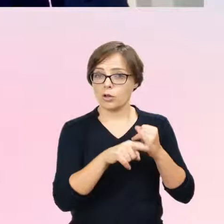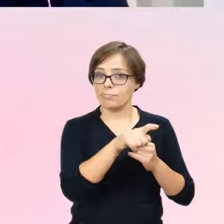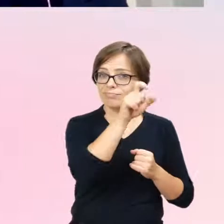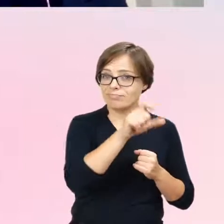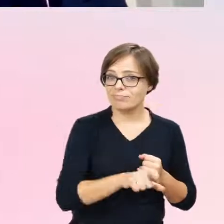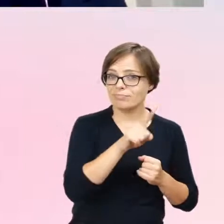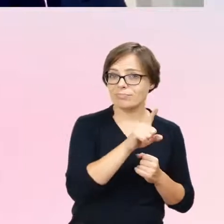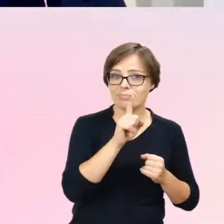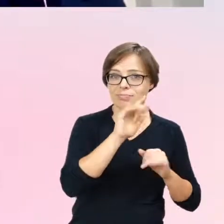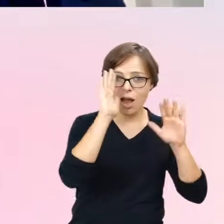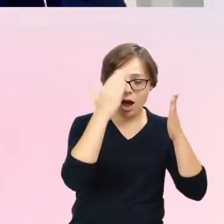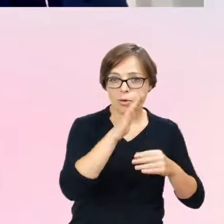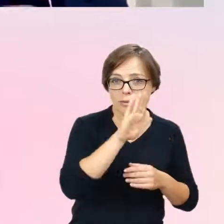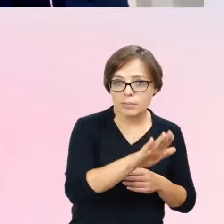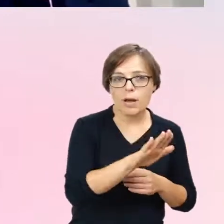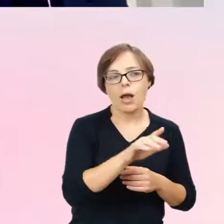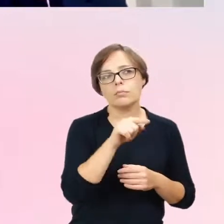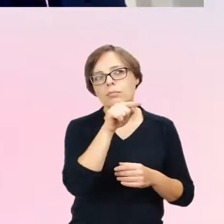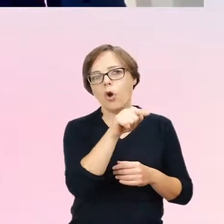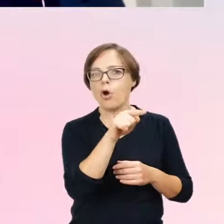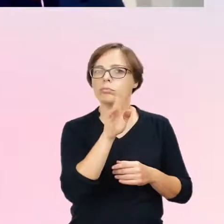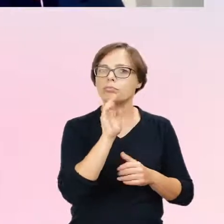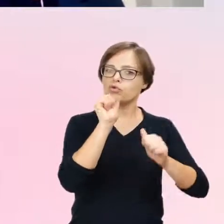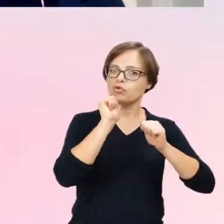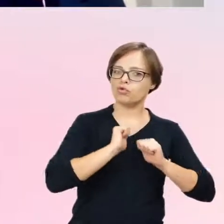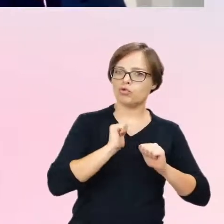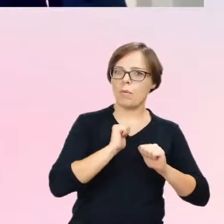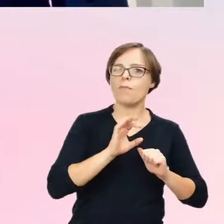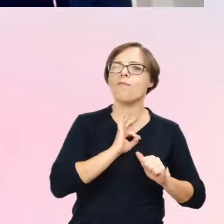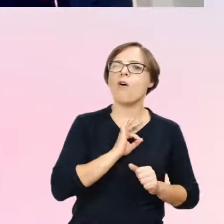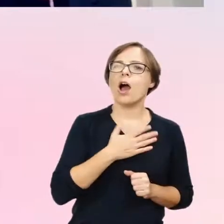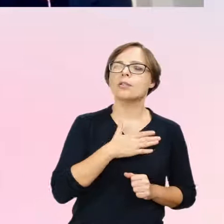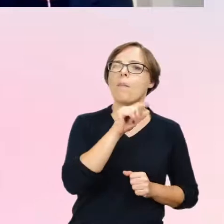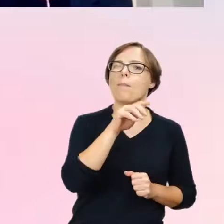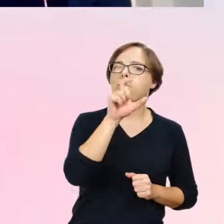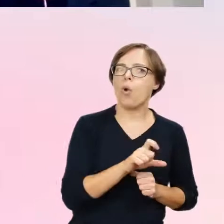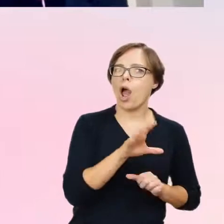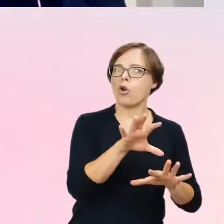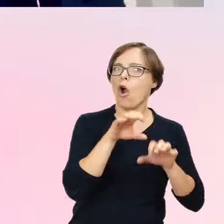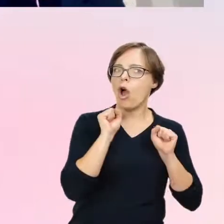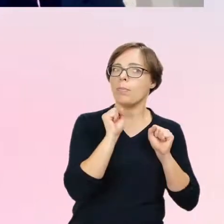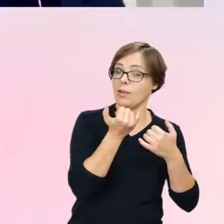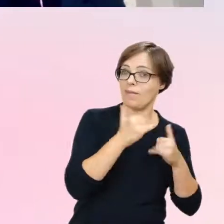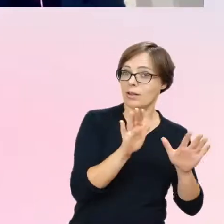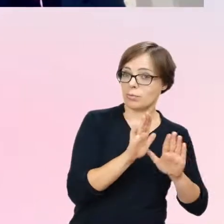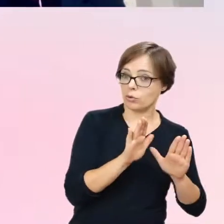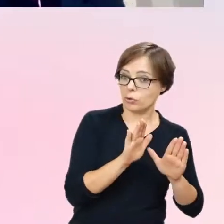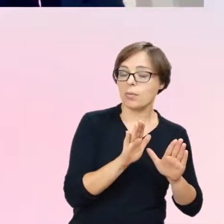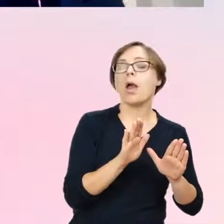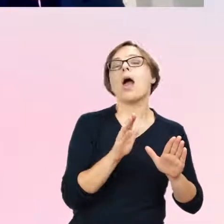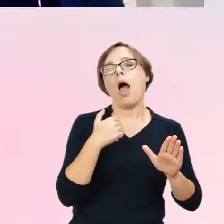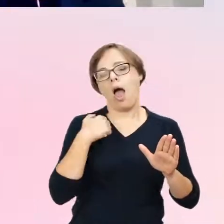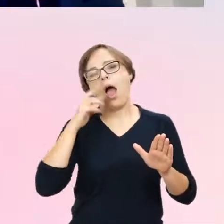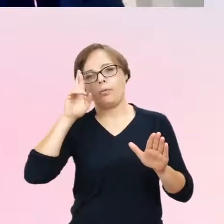jest prezentowany przez osobę transpłciową, to ja często już wtedy jest to dla mnie sygnał, że prawdopodobnie